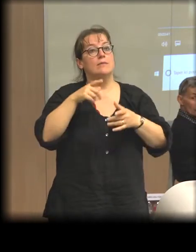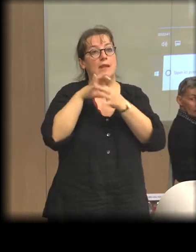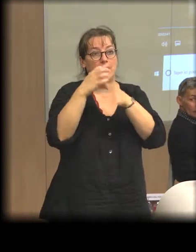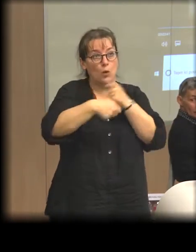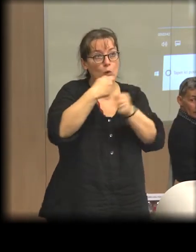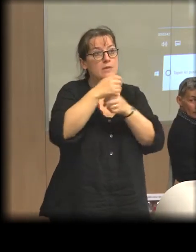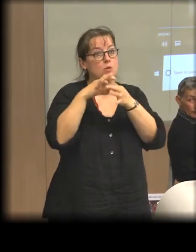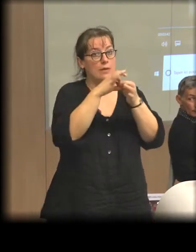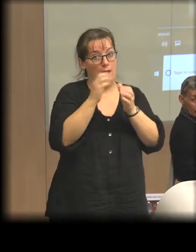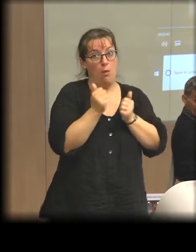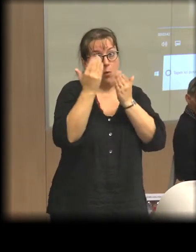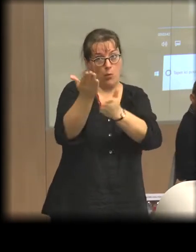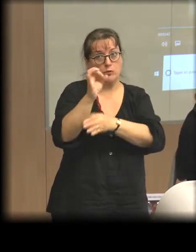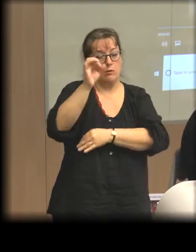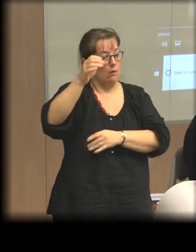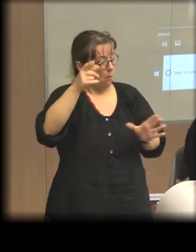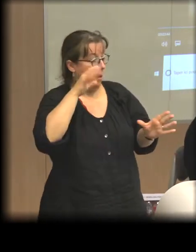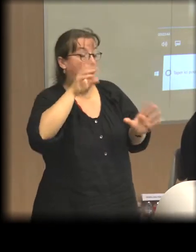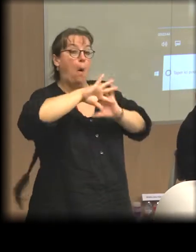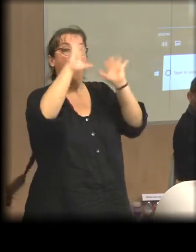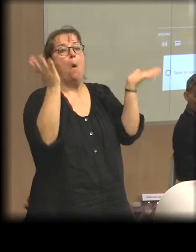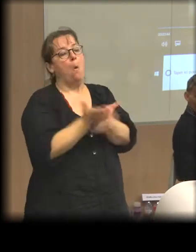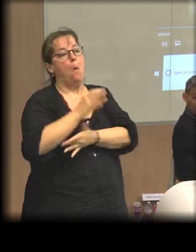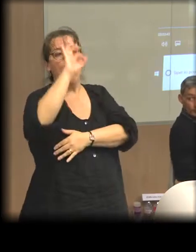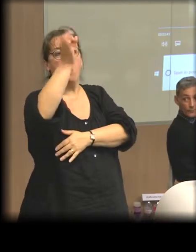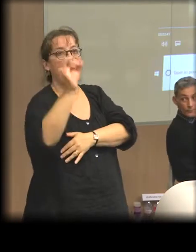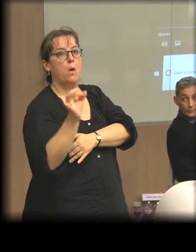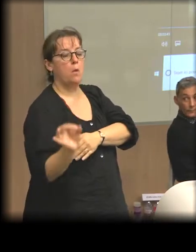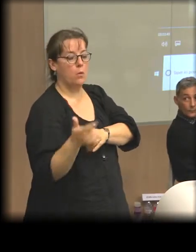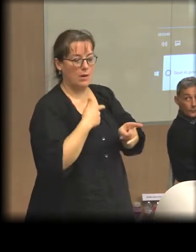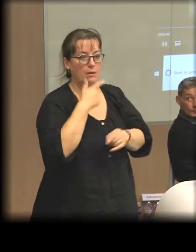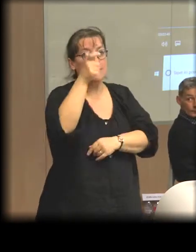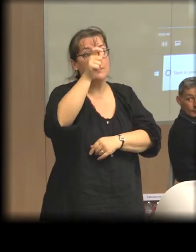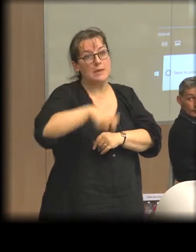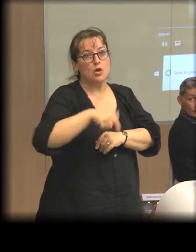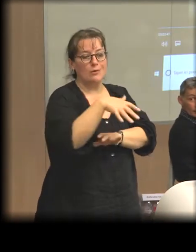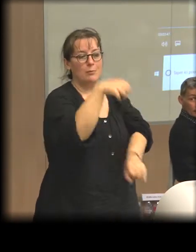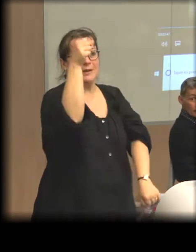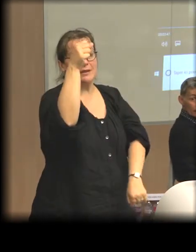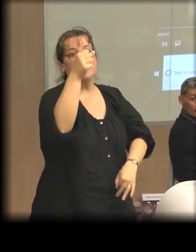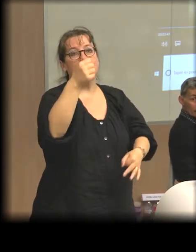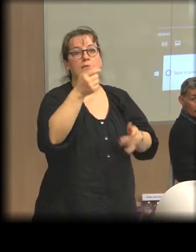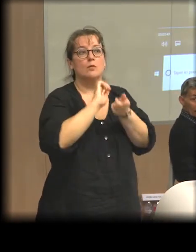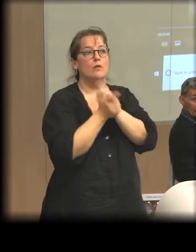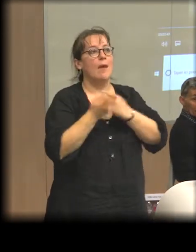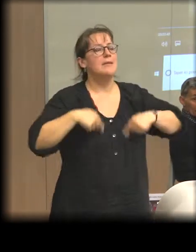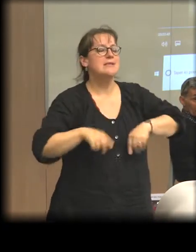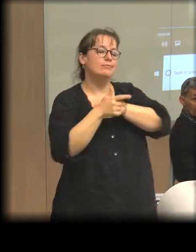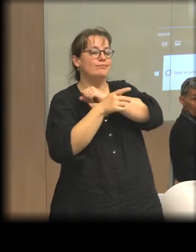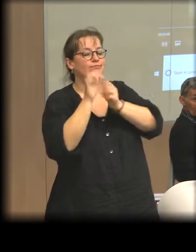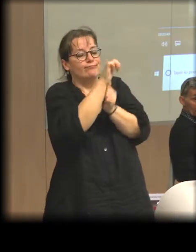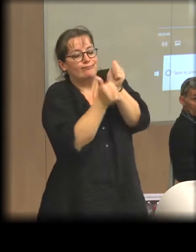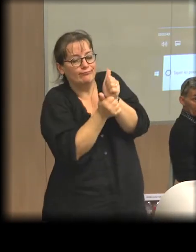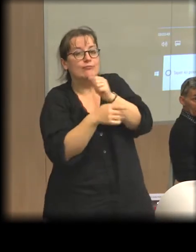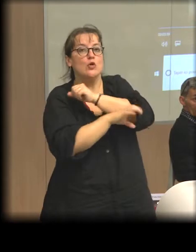sera pour l'essentiel acceptée, avec la nomination comme secrétaire d'État à'économie solidaire de la personne qui avait été